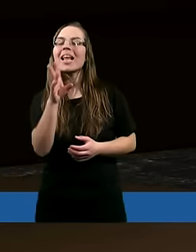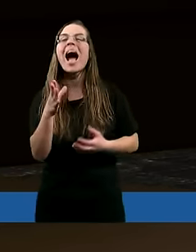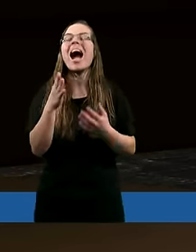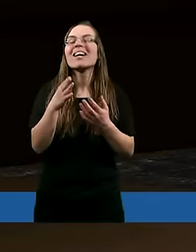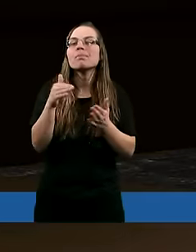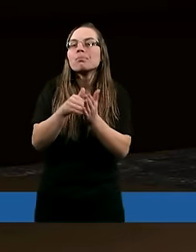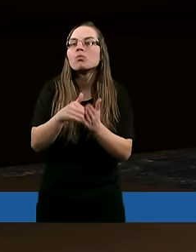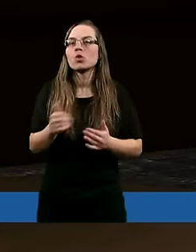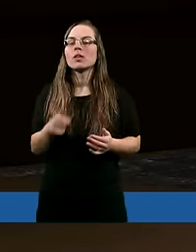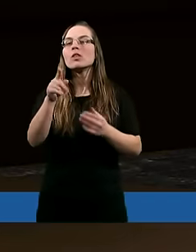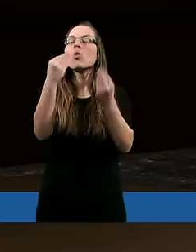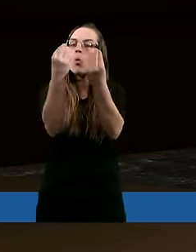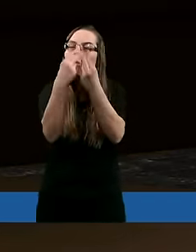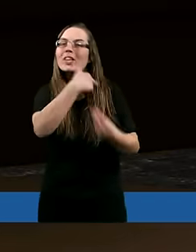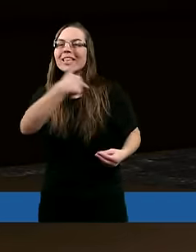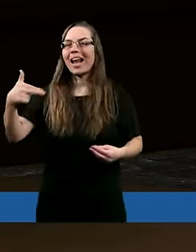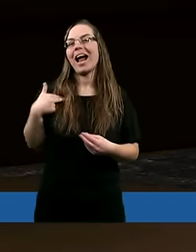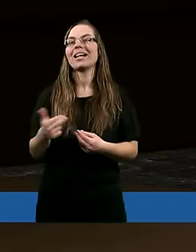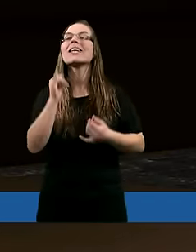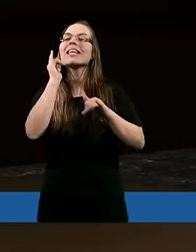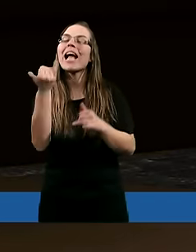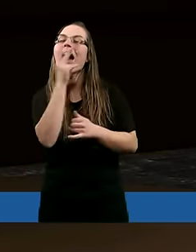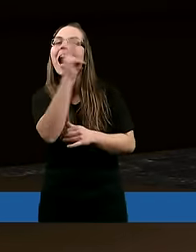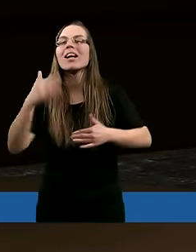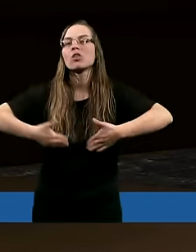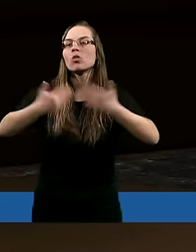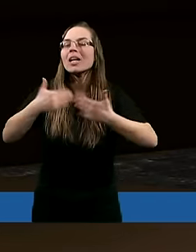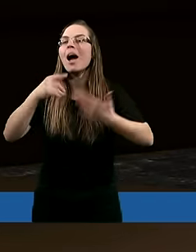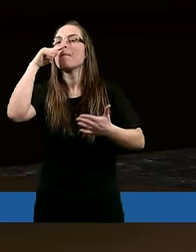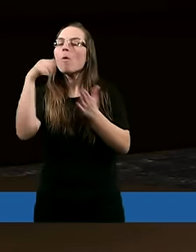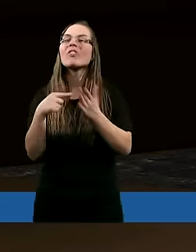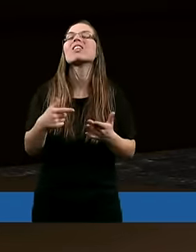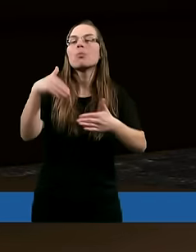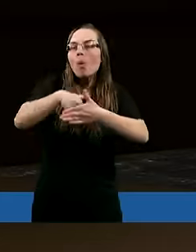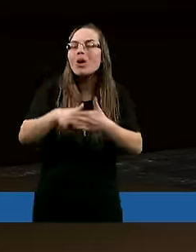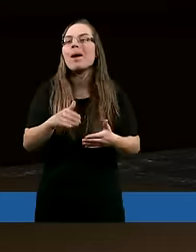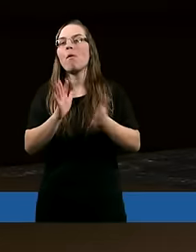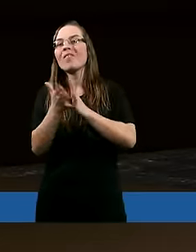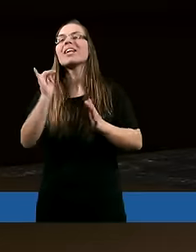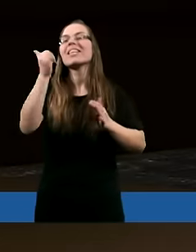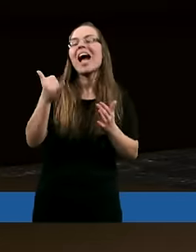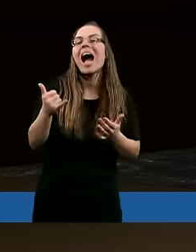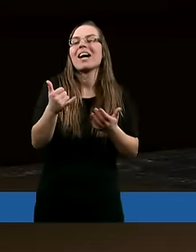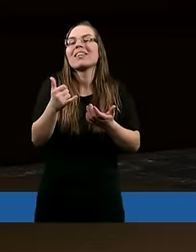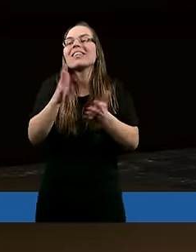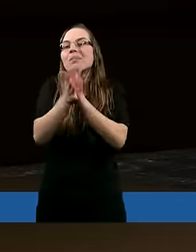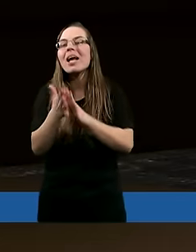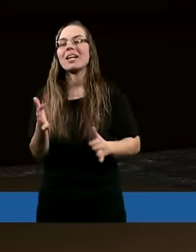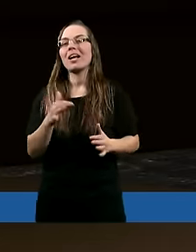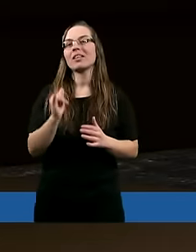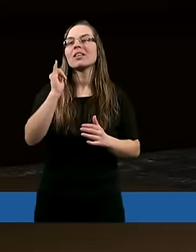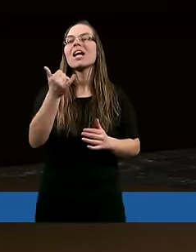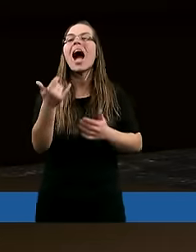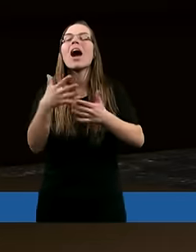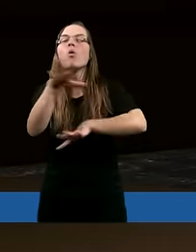cenne, bo uczy nas, jak każdego dnia powinniśmy postępować, jak wzrastać, jak